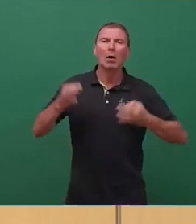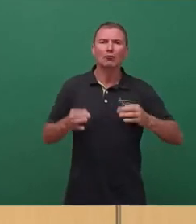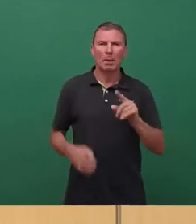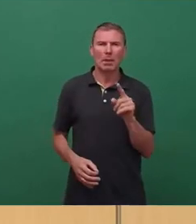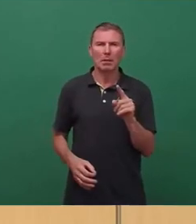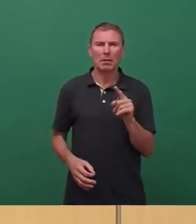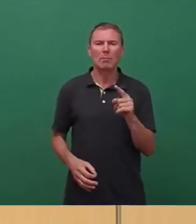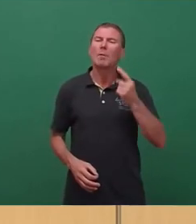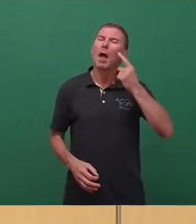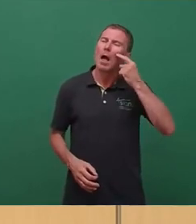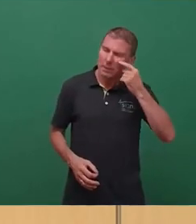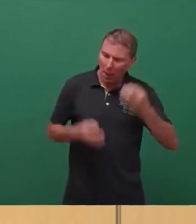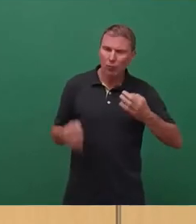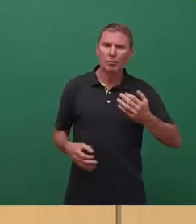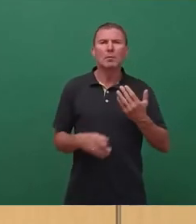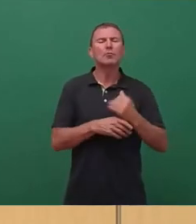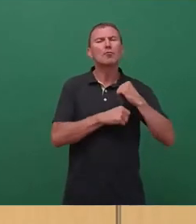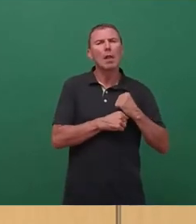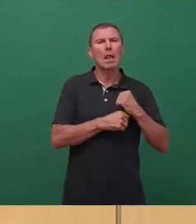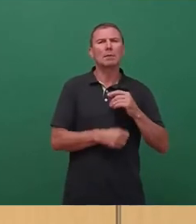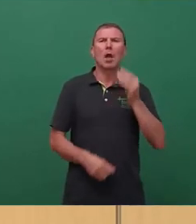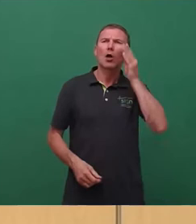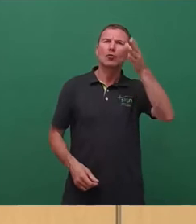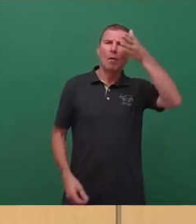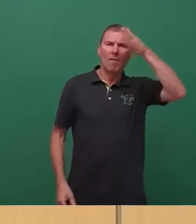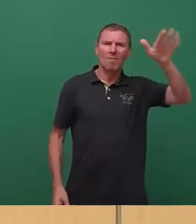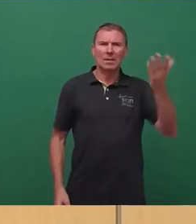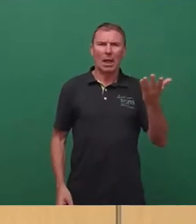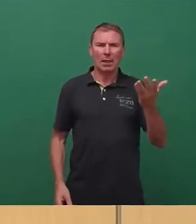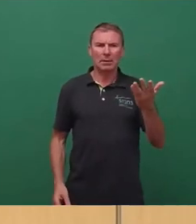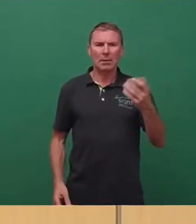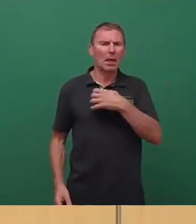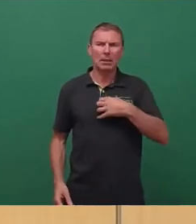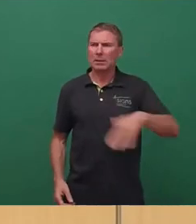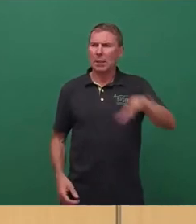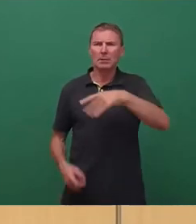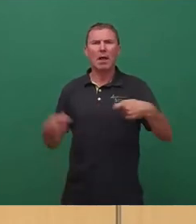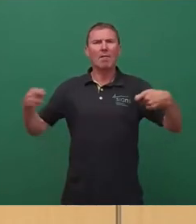zulasten der Zukunftsfähigkeit der Dresdner Finanzkraft.